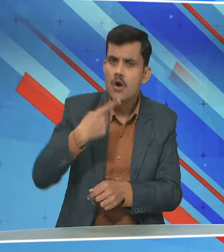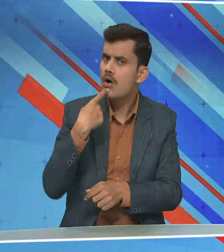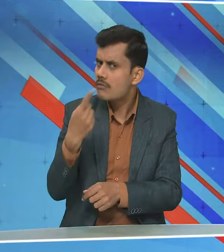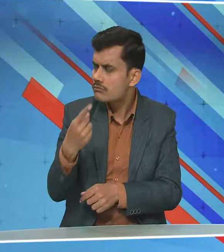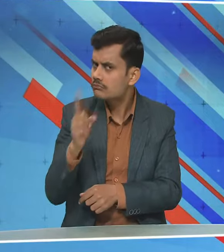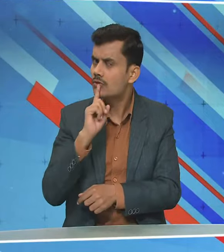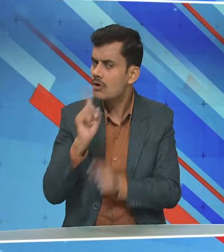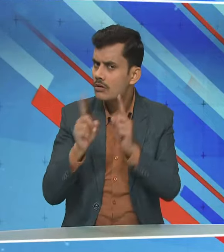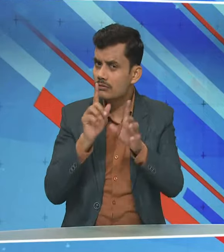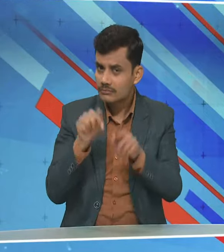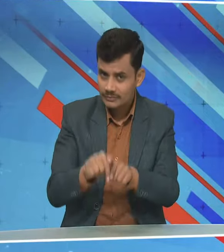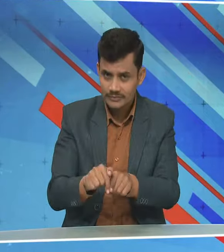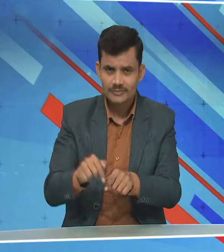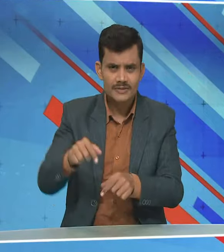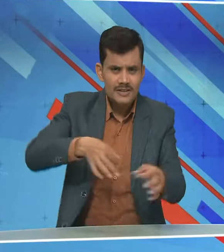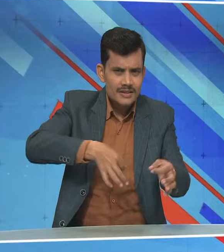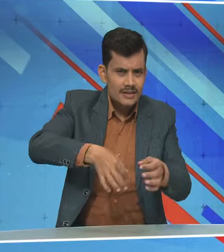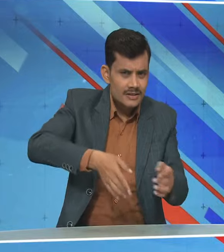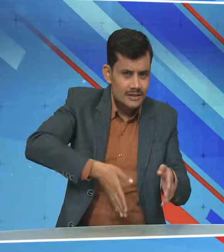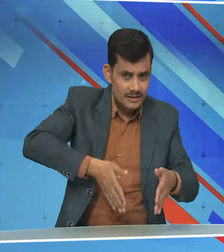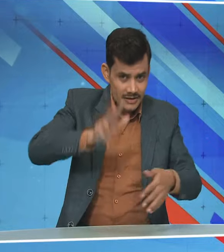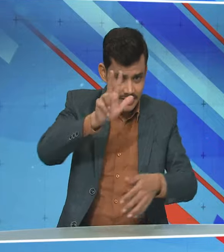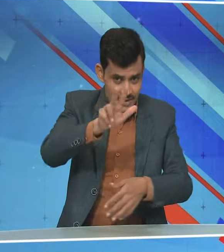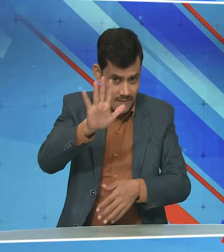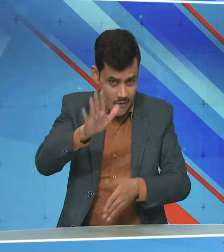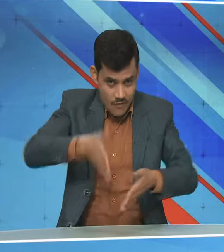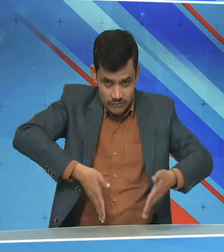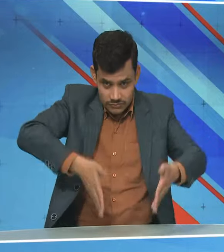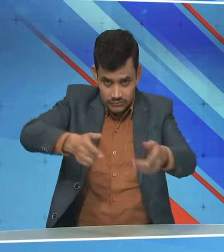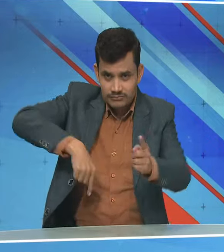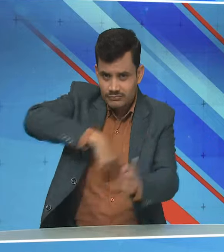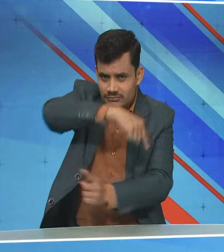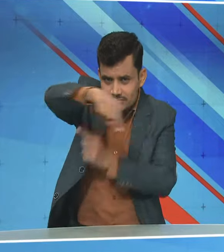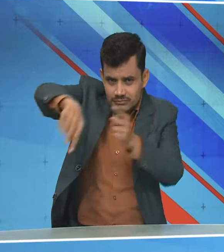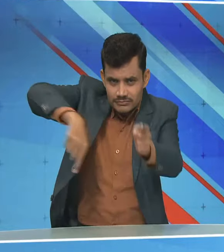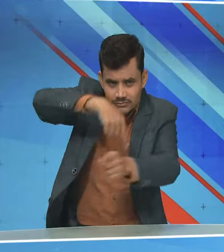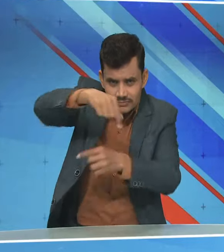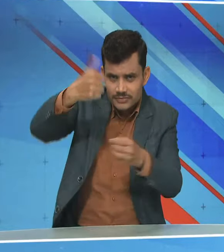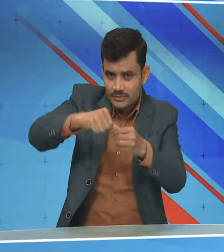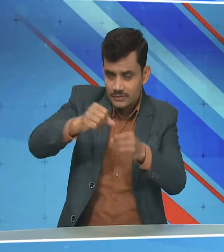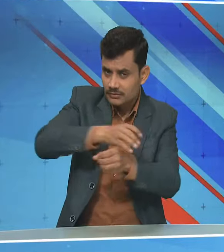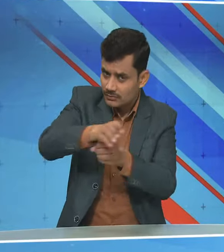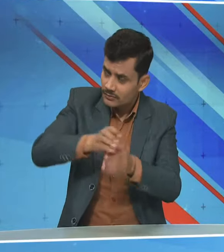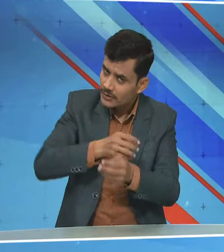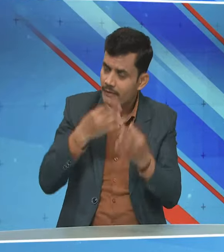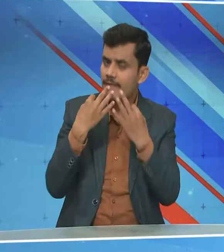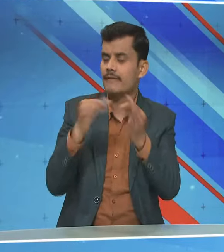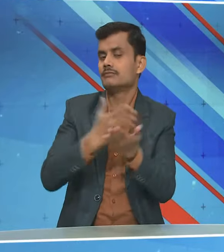जा चुके हैं 84 कोसी परिक्रमा क्षेत्र को शराब निशेद घोशित किया जा चुका है